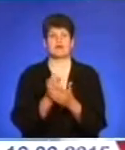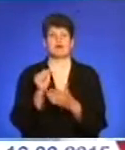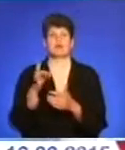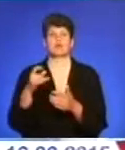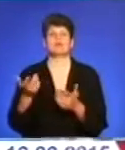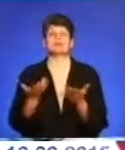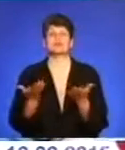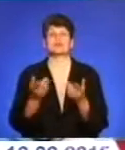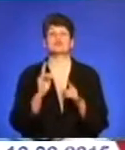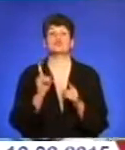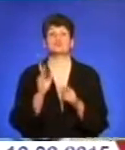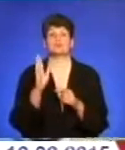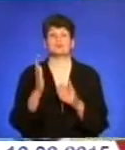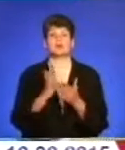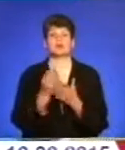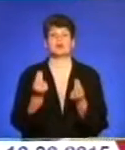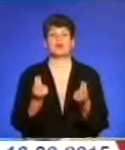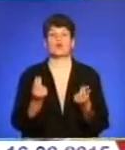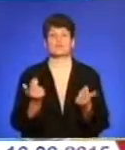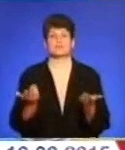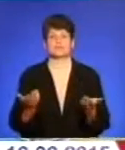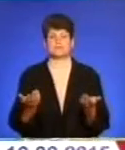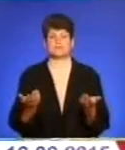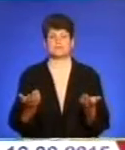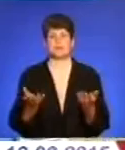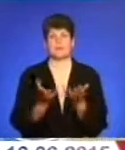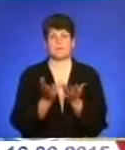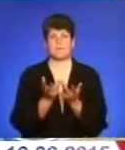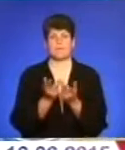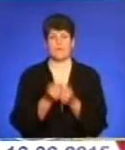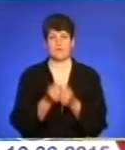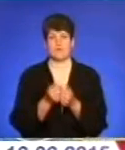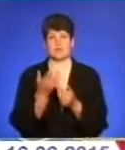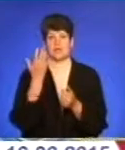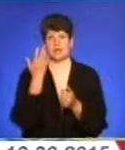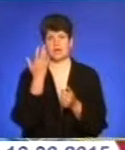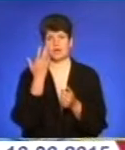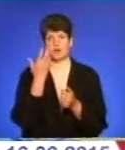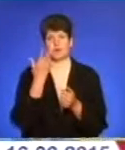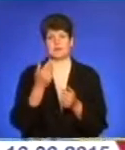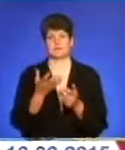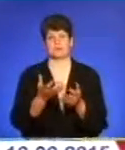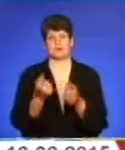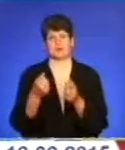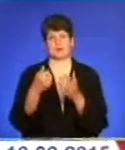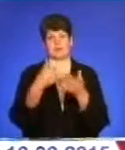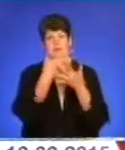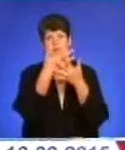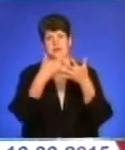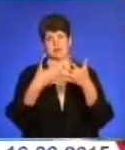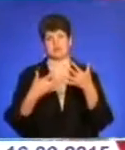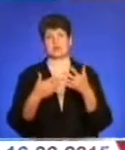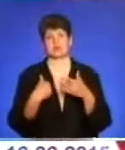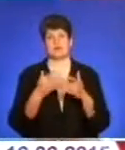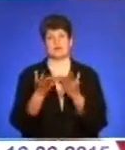Що ви будете мати в грошах, в екалеренті грошового? Порахували, і коли оцю кольорову я витягнув себе табличку, оце я порахував